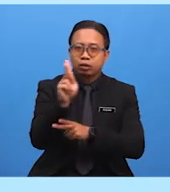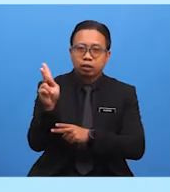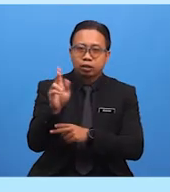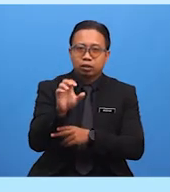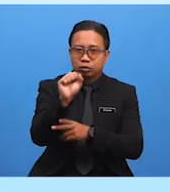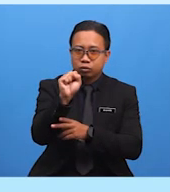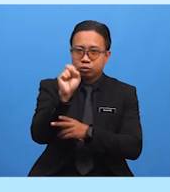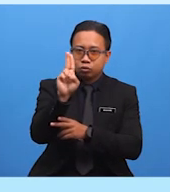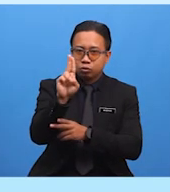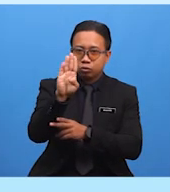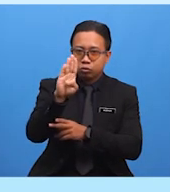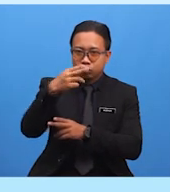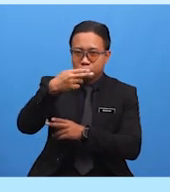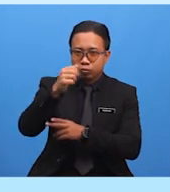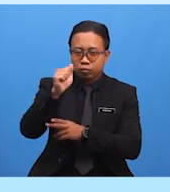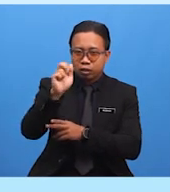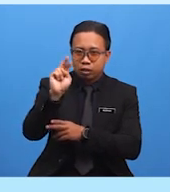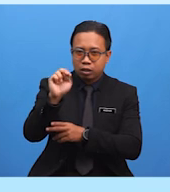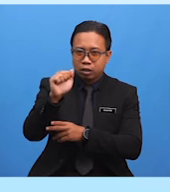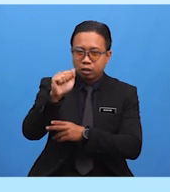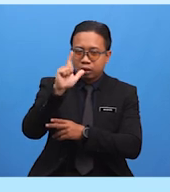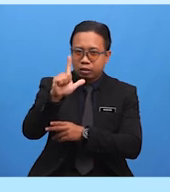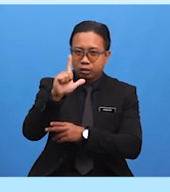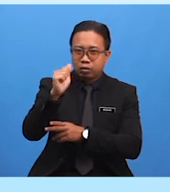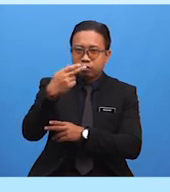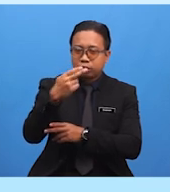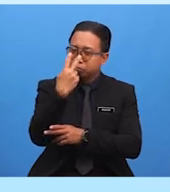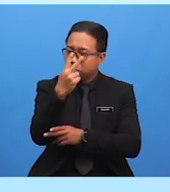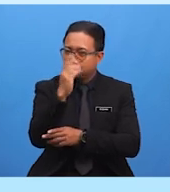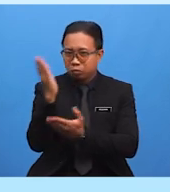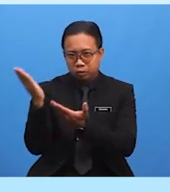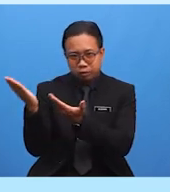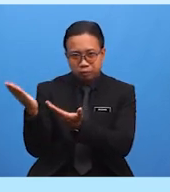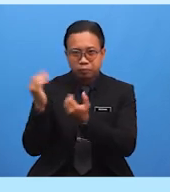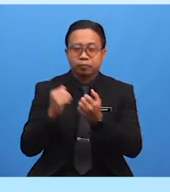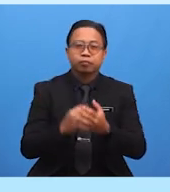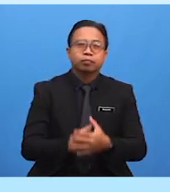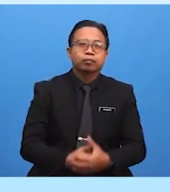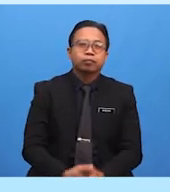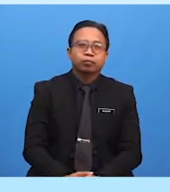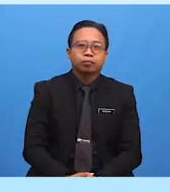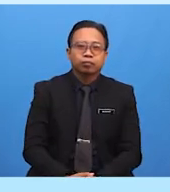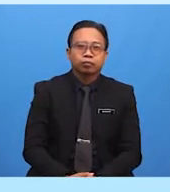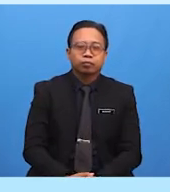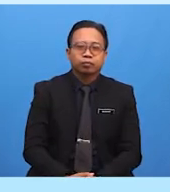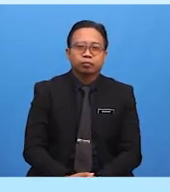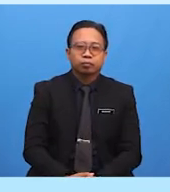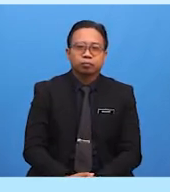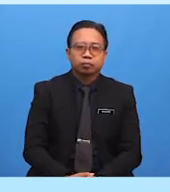Subhanallah Walhamdulillah Wala ilaha illallah